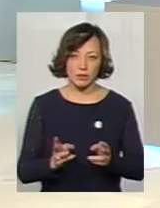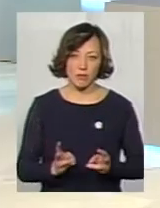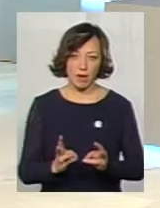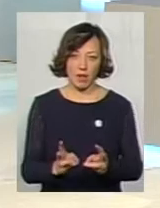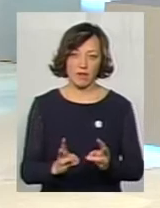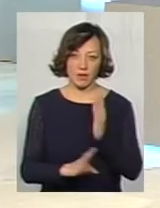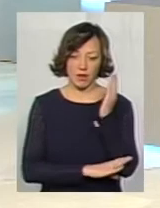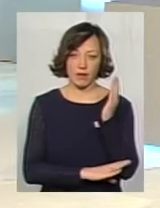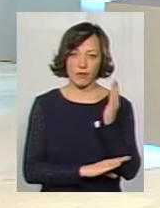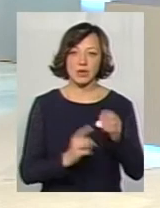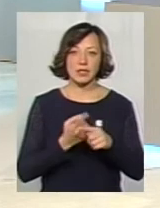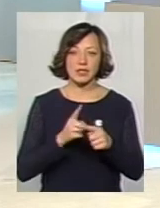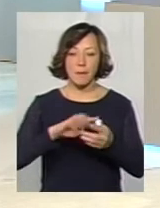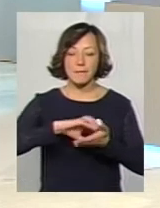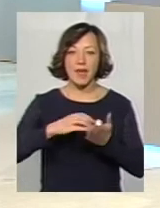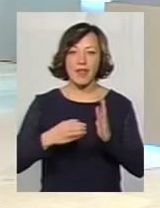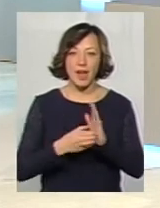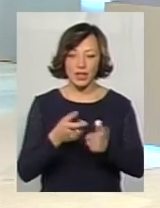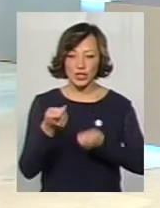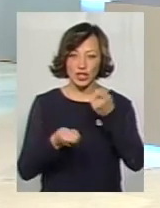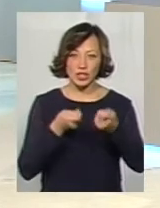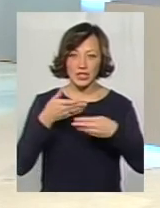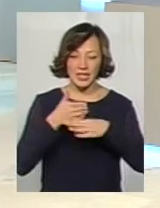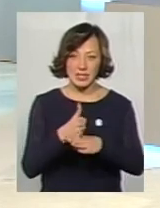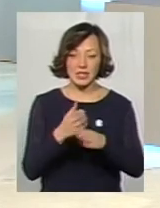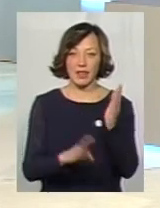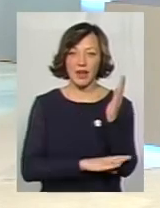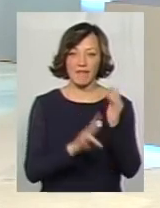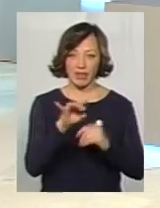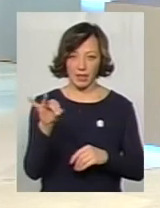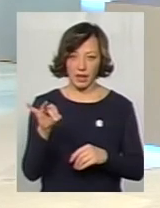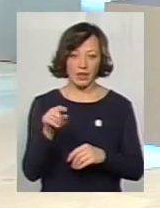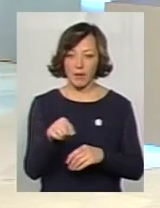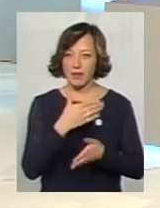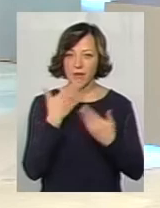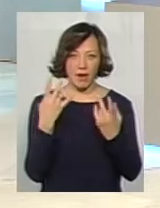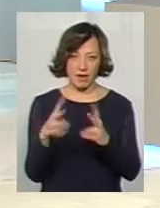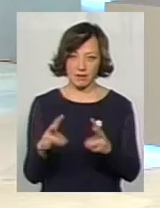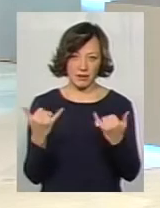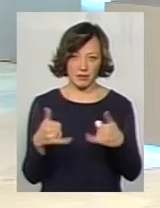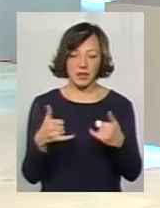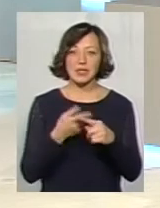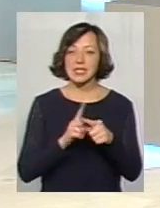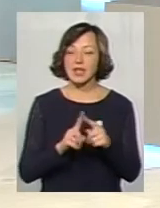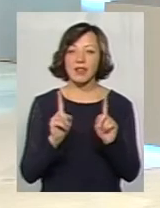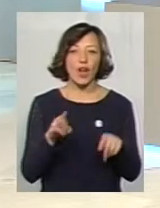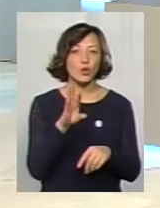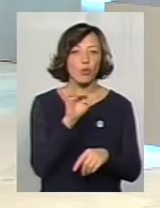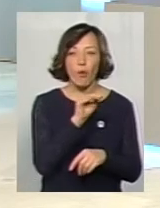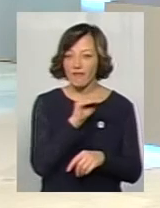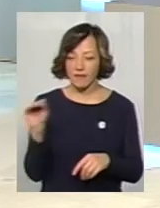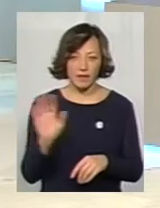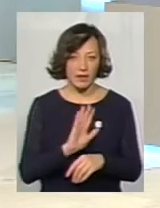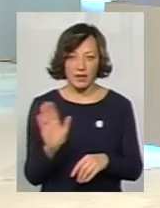Це пілєти зі щіпи, з тріски, з деревини. Там немає взагалі нічого зайвого. Це навіть не торф. Це,